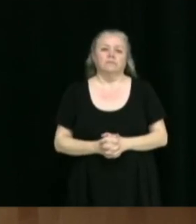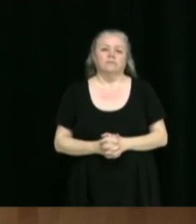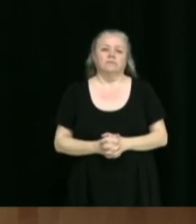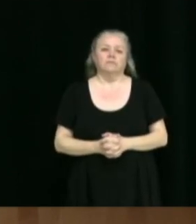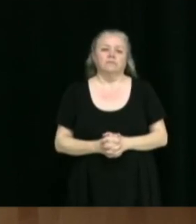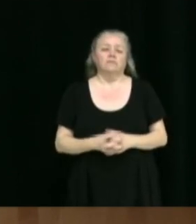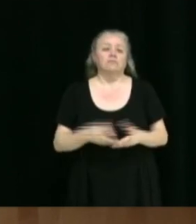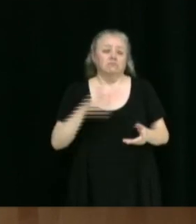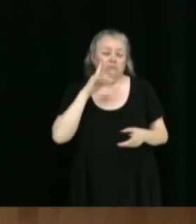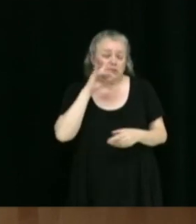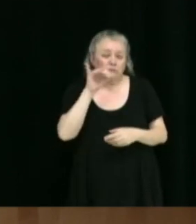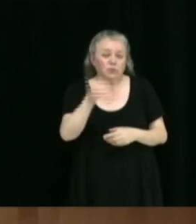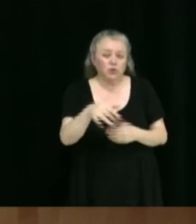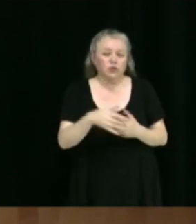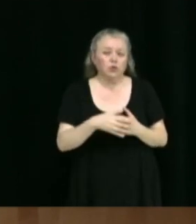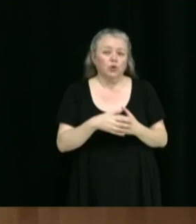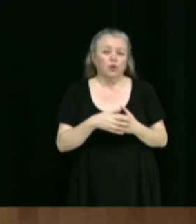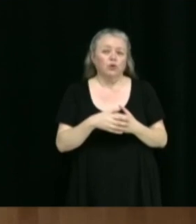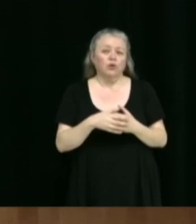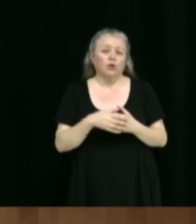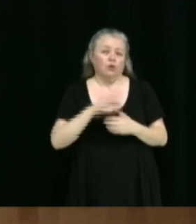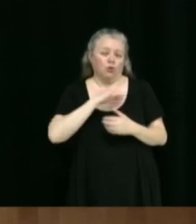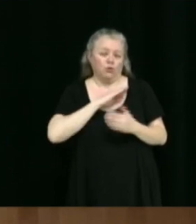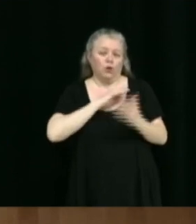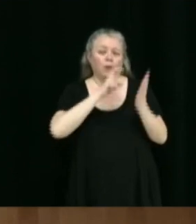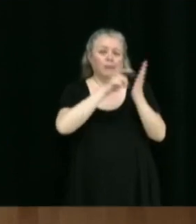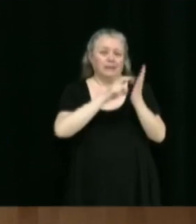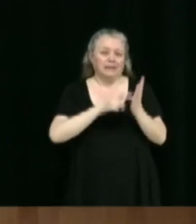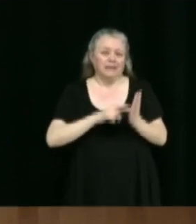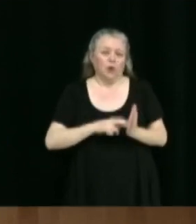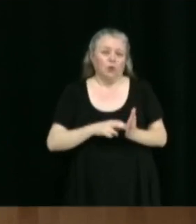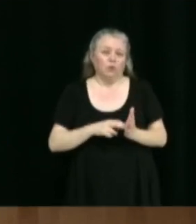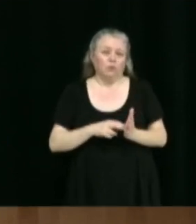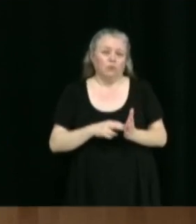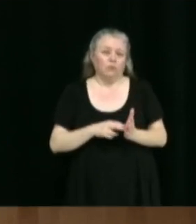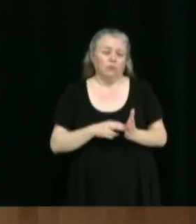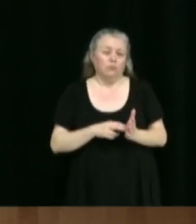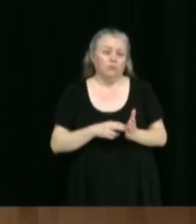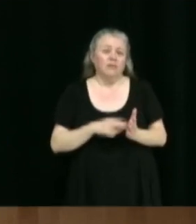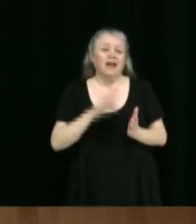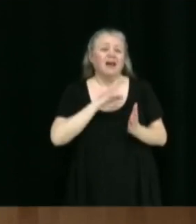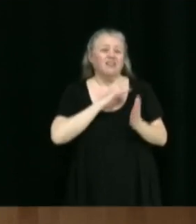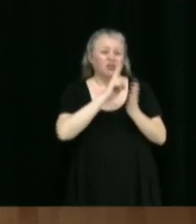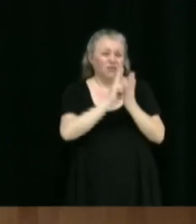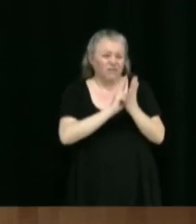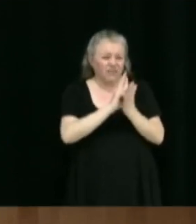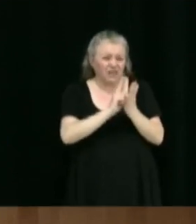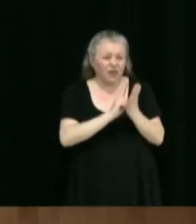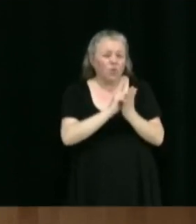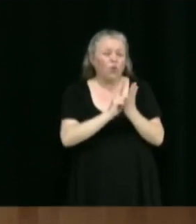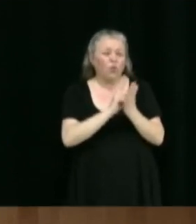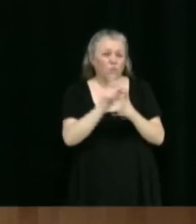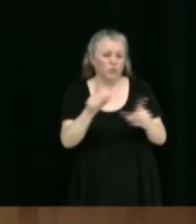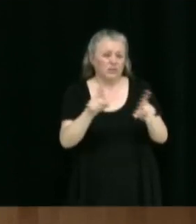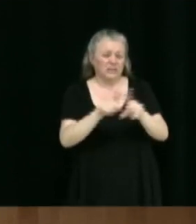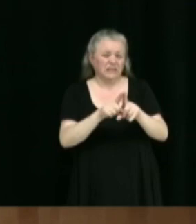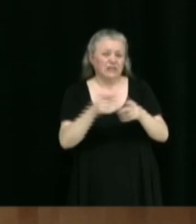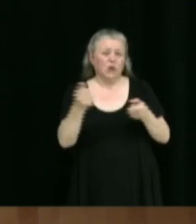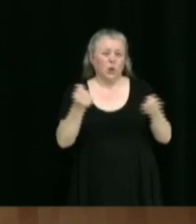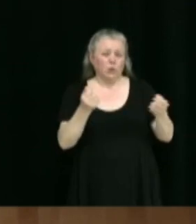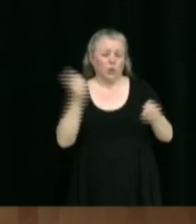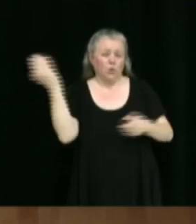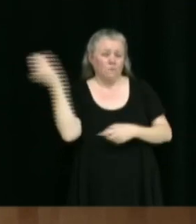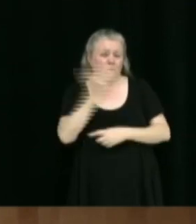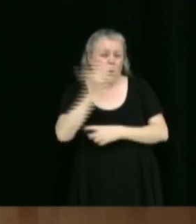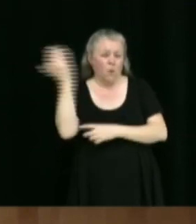c'est pour ça qu'on demande, on a la pétition qui est ici. Il y a des vidéos de voitures qui circulent